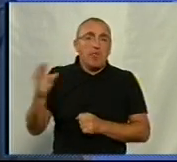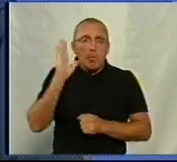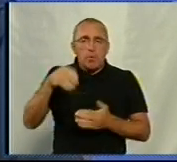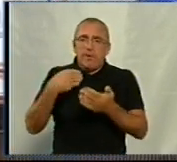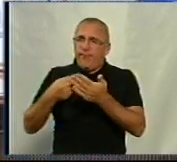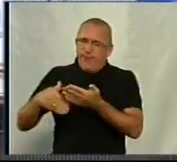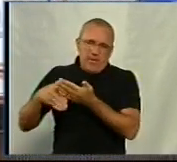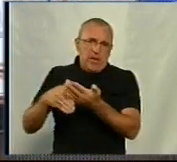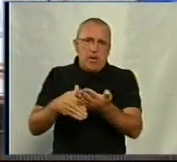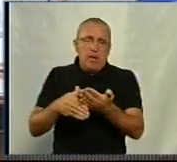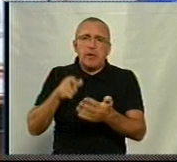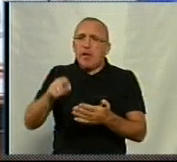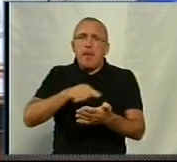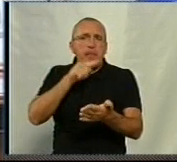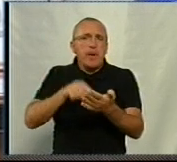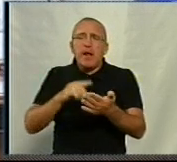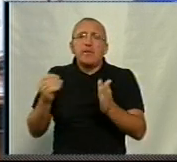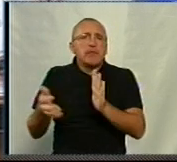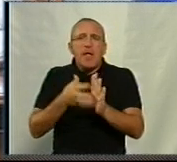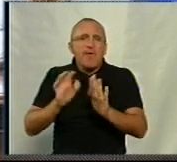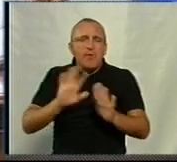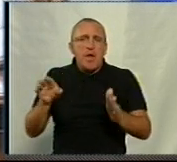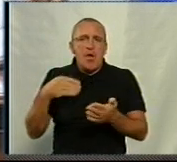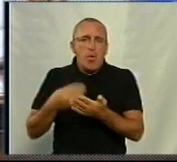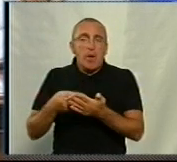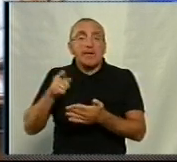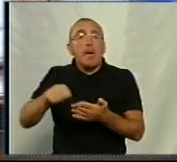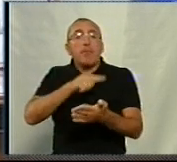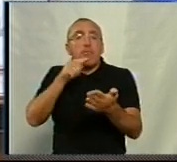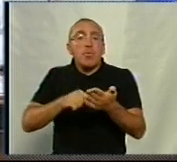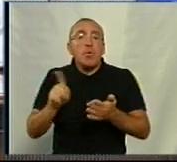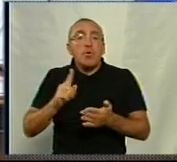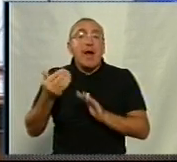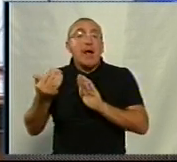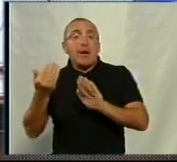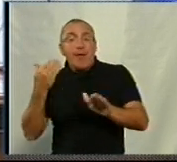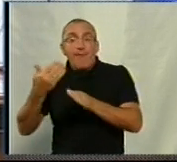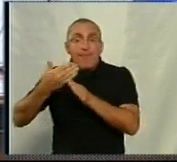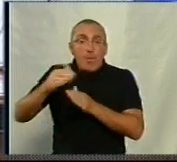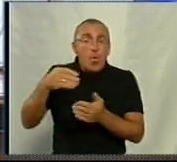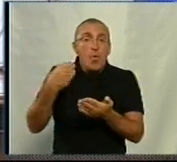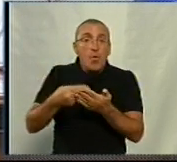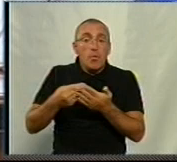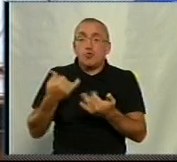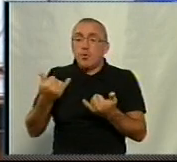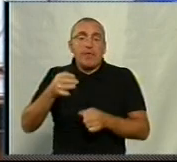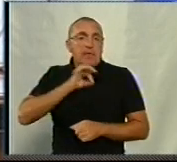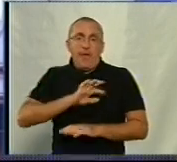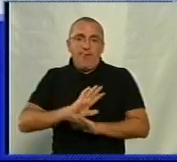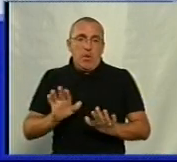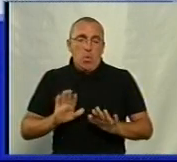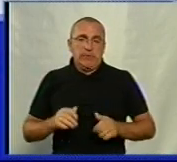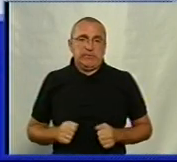профінансовані. Там питання не вистачання грошей, там питання в тому, що навіть раніше виділені кошти ще досі не використані.